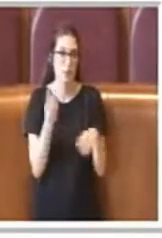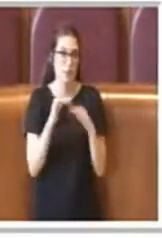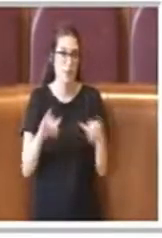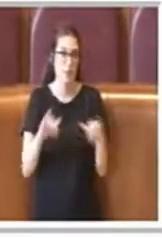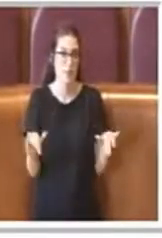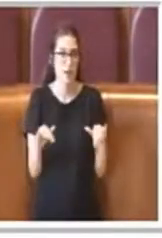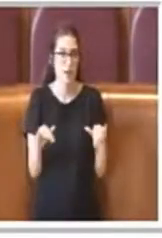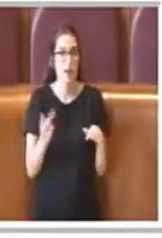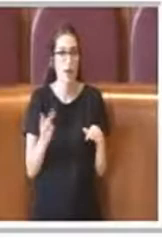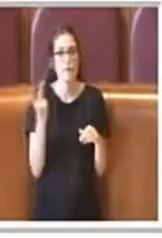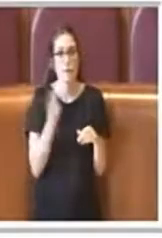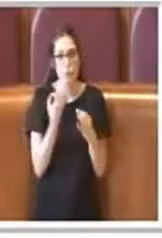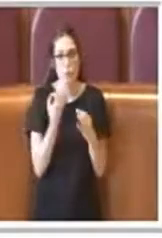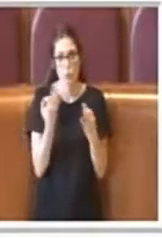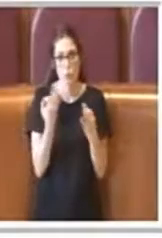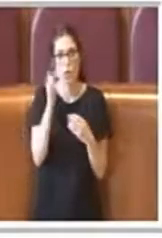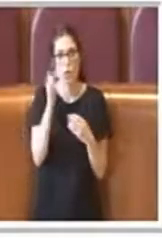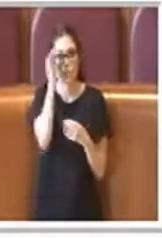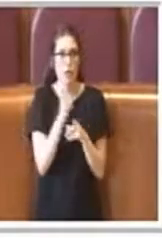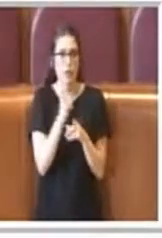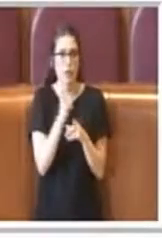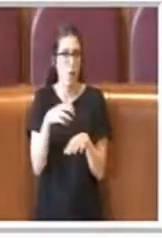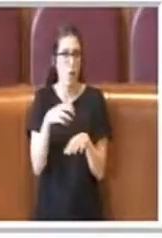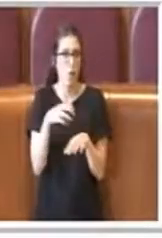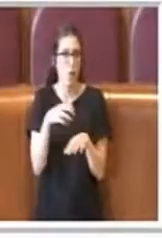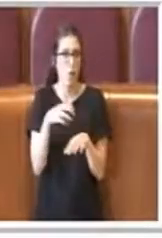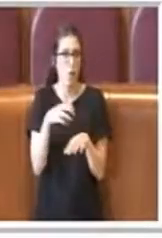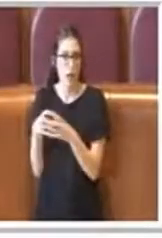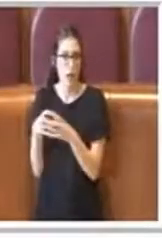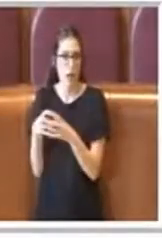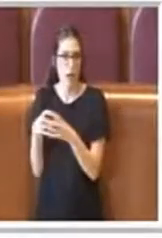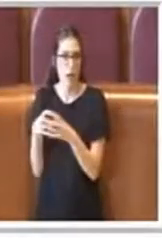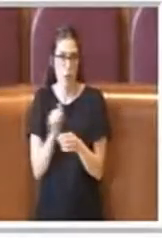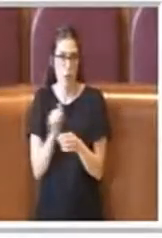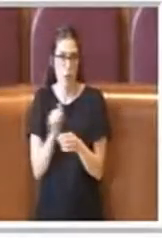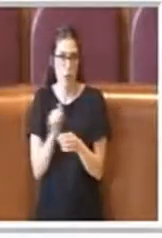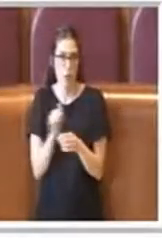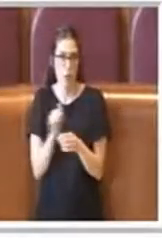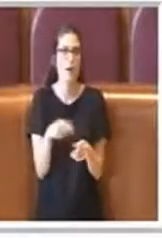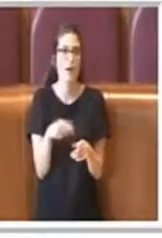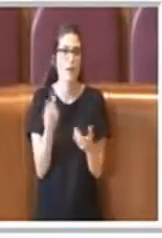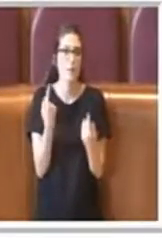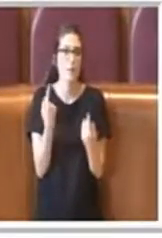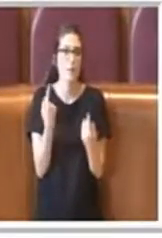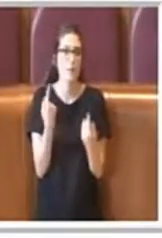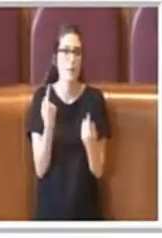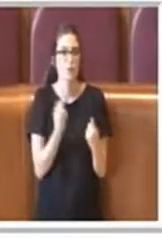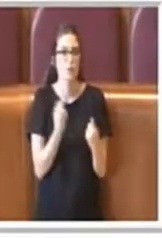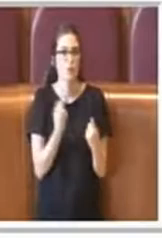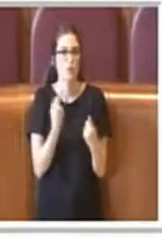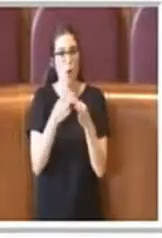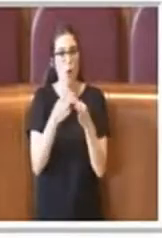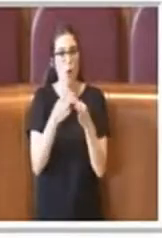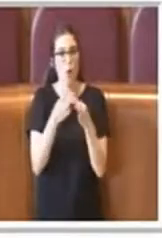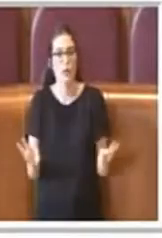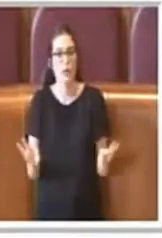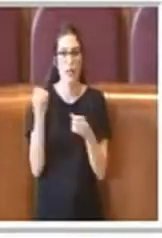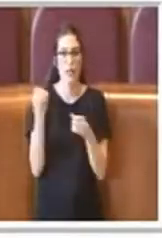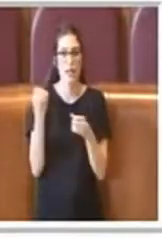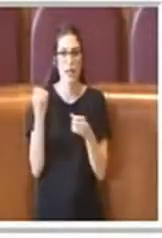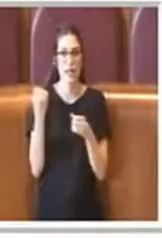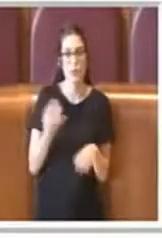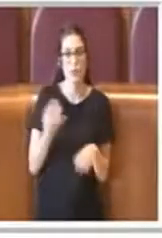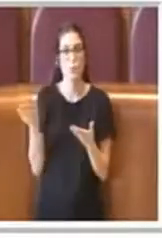l'ascolto debba arrivare ad tutti gli organi ma semplicemente per una questione anche di ordine di istituti, quell'istituto